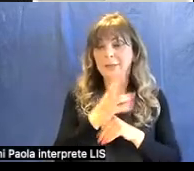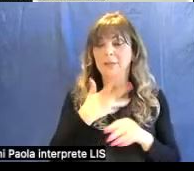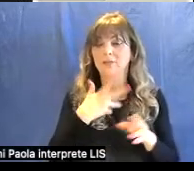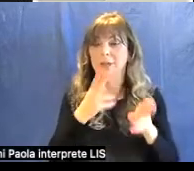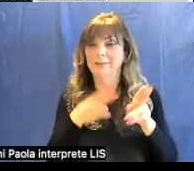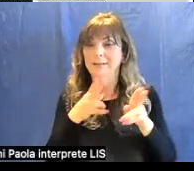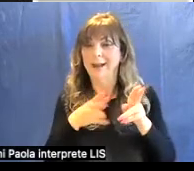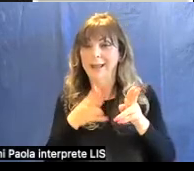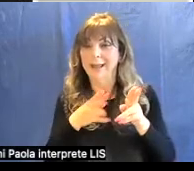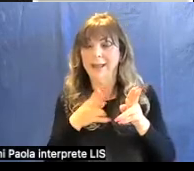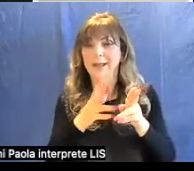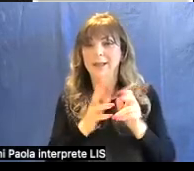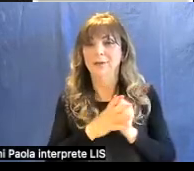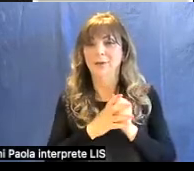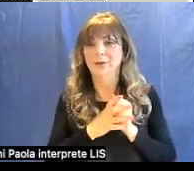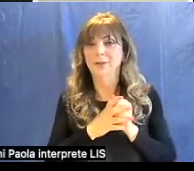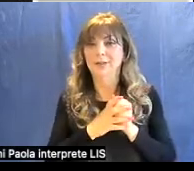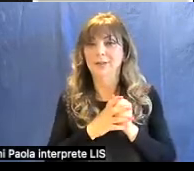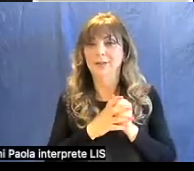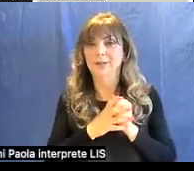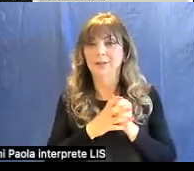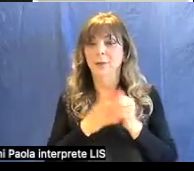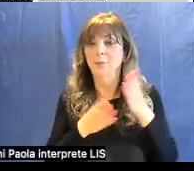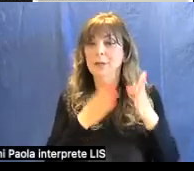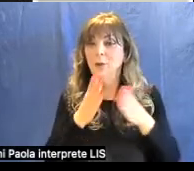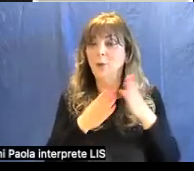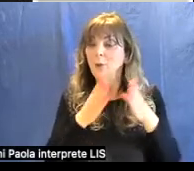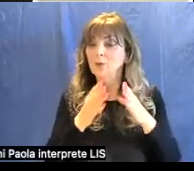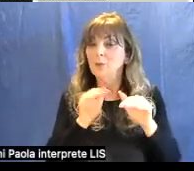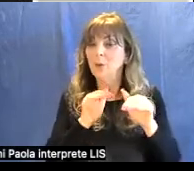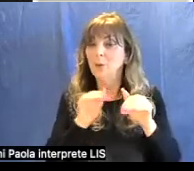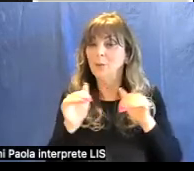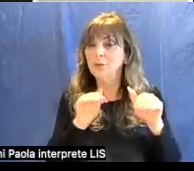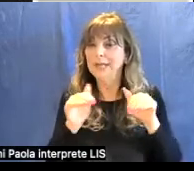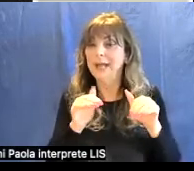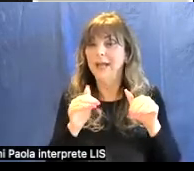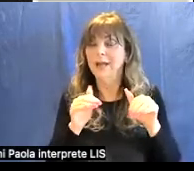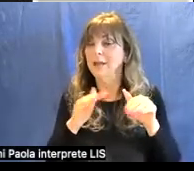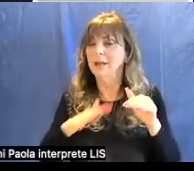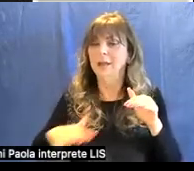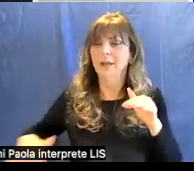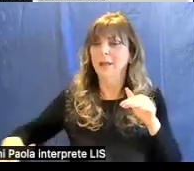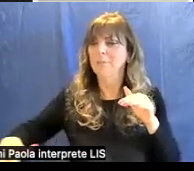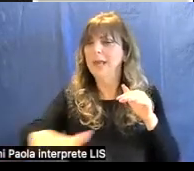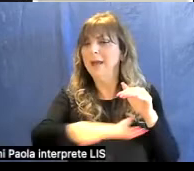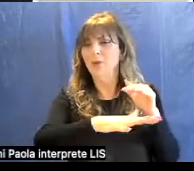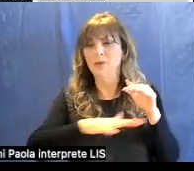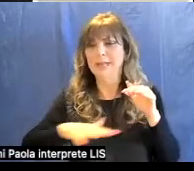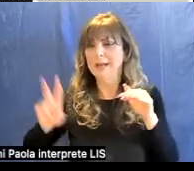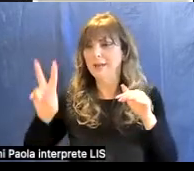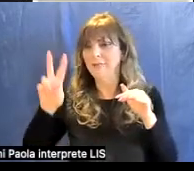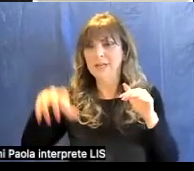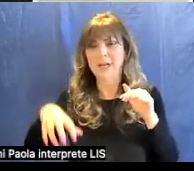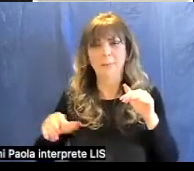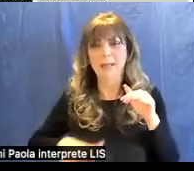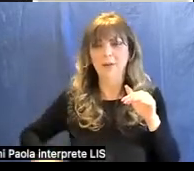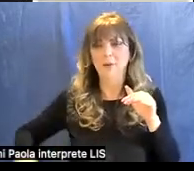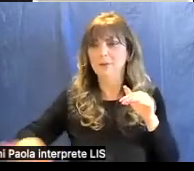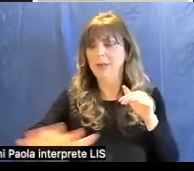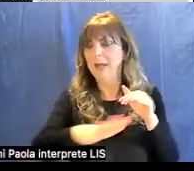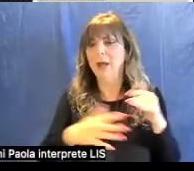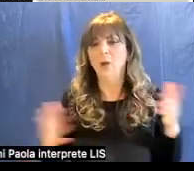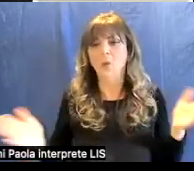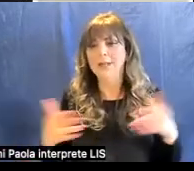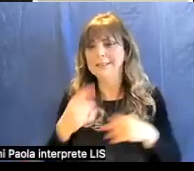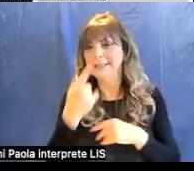e una cosa importante è che il percorso museale si sviluppa tutto al piano terra e quindi è liberamente accessibile da qualunque